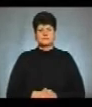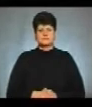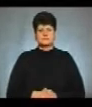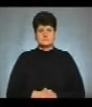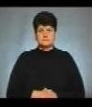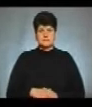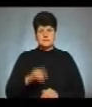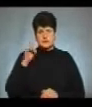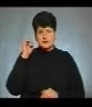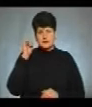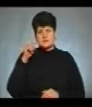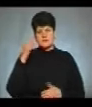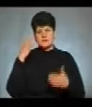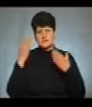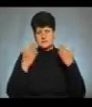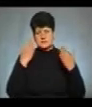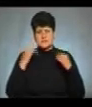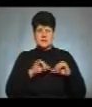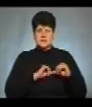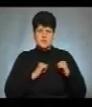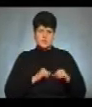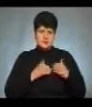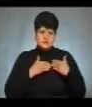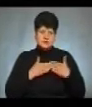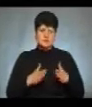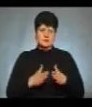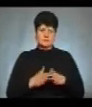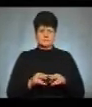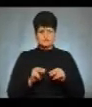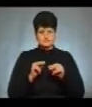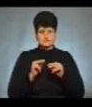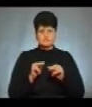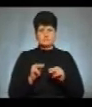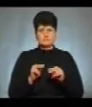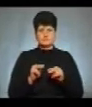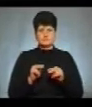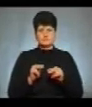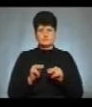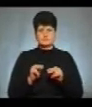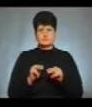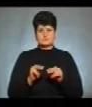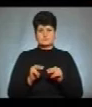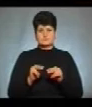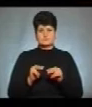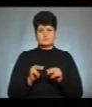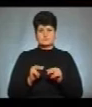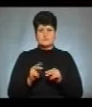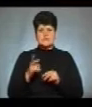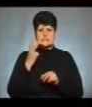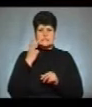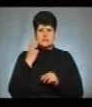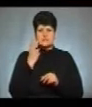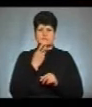Знав веселою, знав щирою, знав такою смлінною, Ярослава, завжди